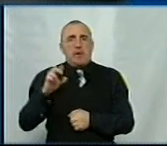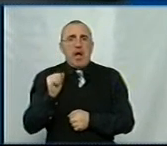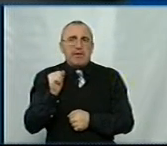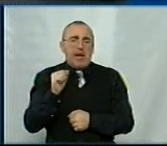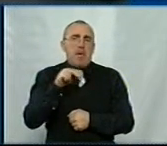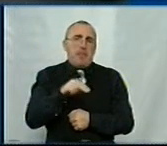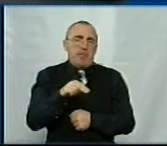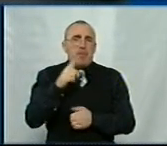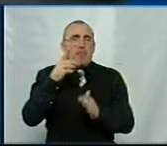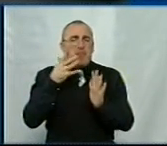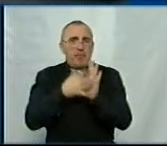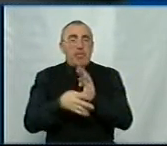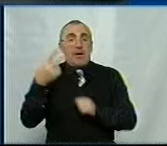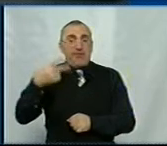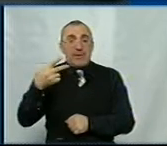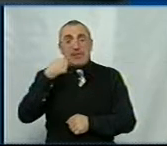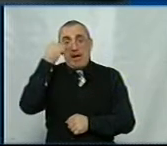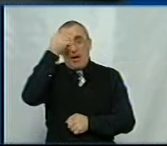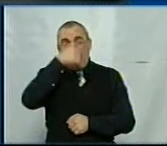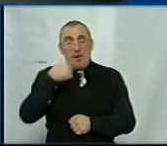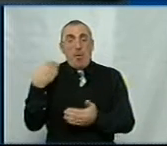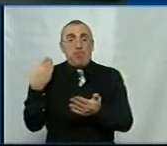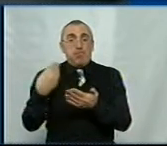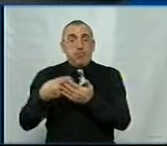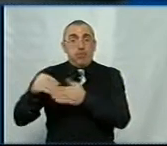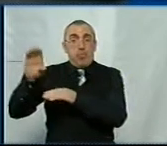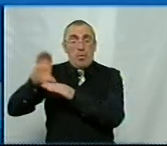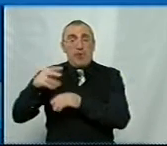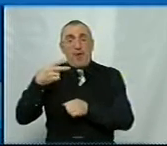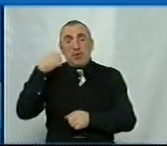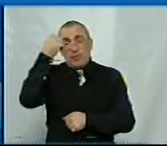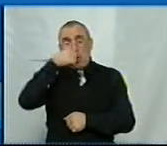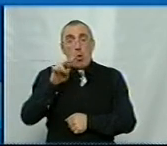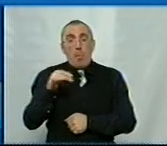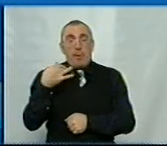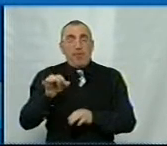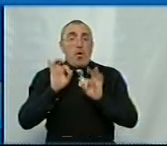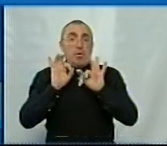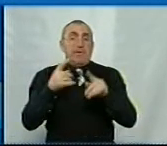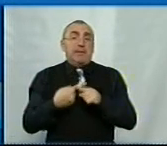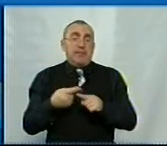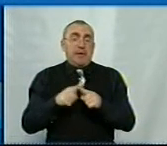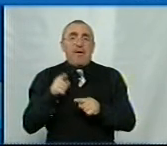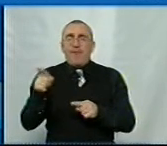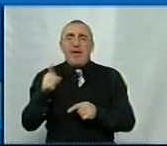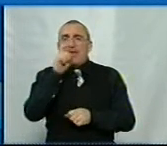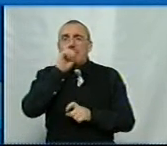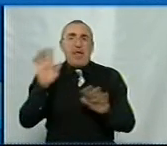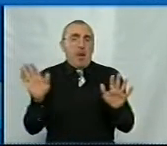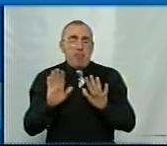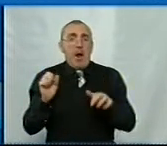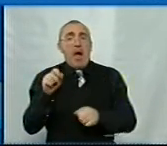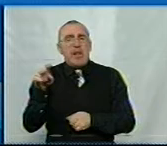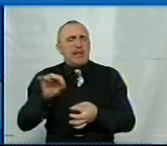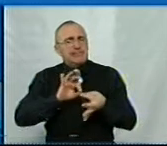Павлович, я правильно розумію, що 20-й рік, про бюджет 20-го року міський Кропивницький говорить так. Він непоганий, але